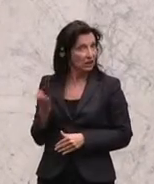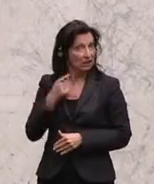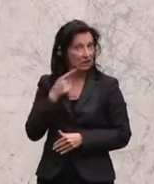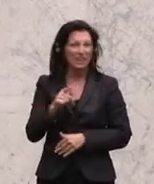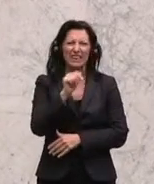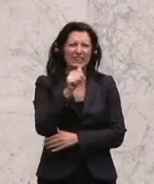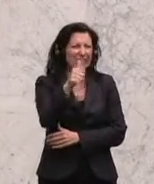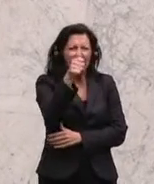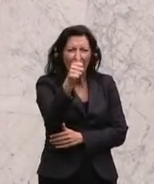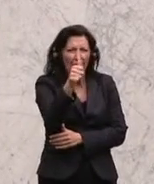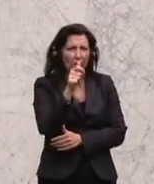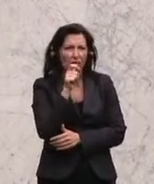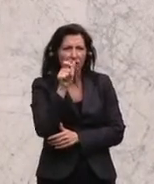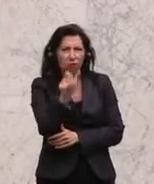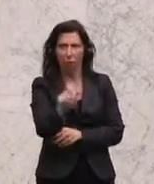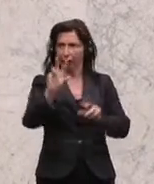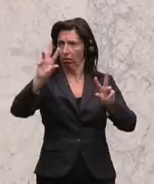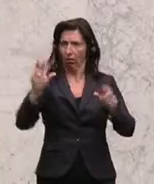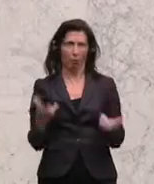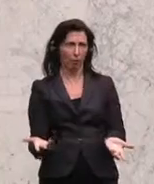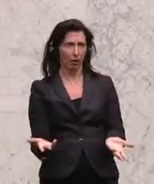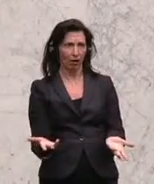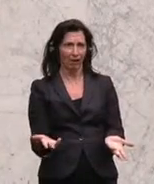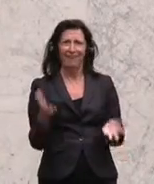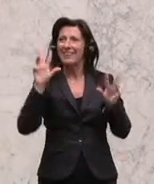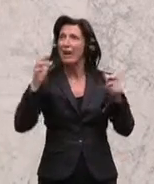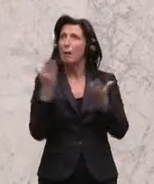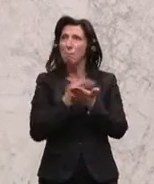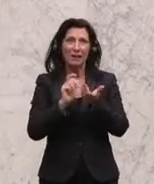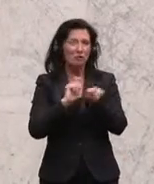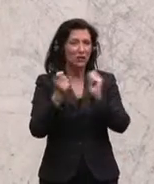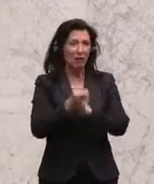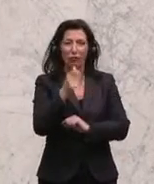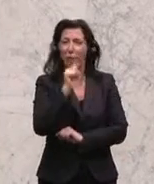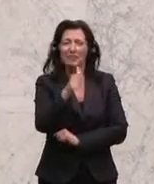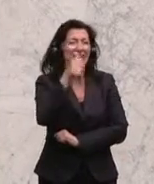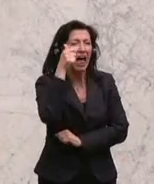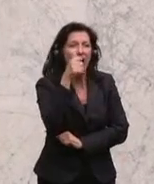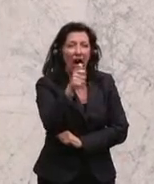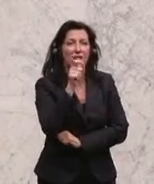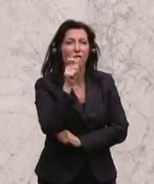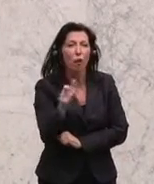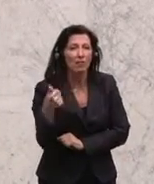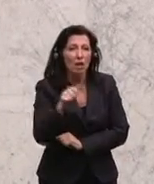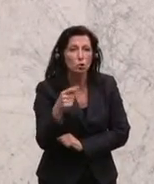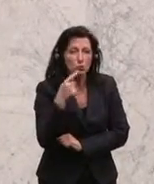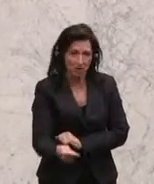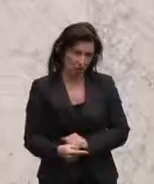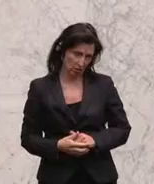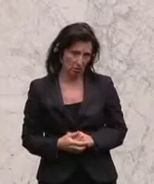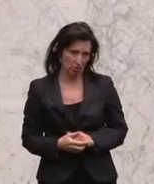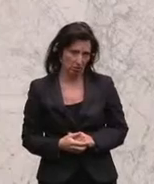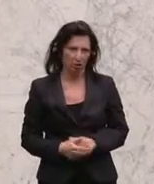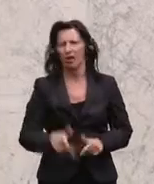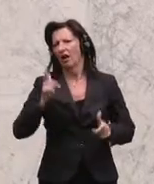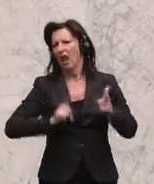Ihnen kein einziges Wort wert. Sie haben nichts zur Bildungsreform gesagt. Und ich muss nur sagen, leider kommt für